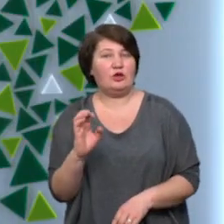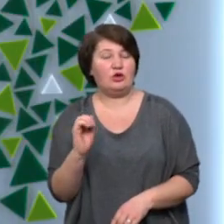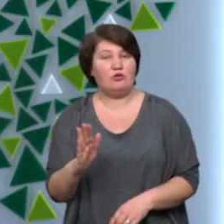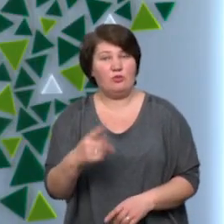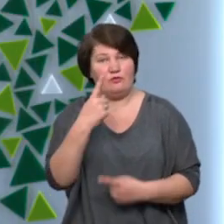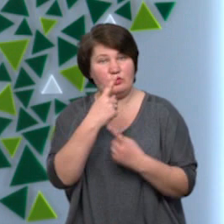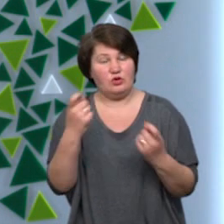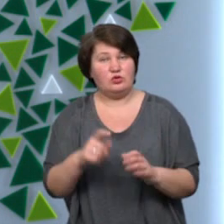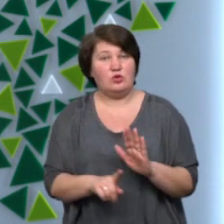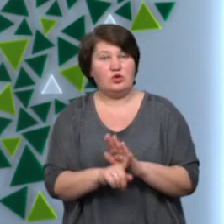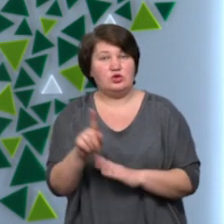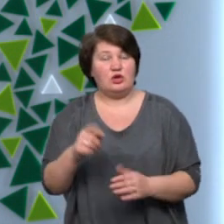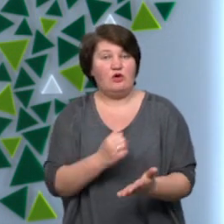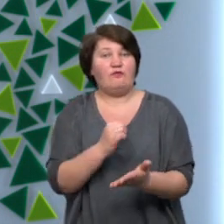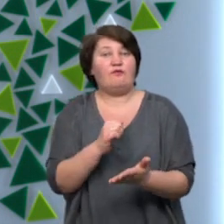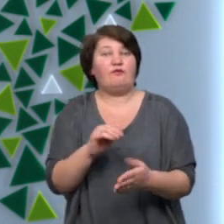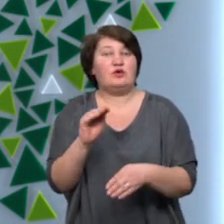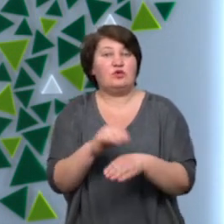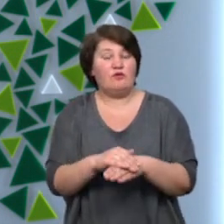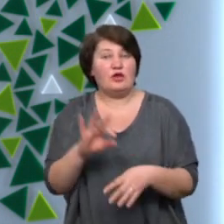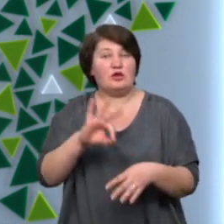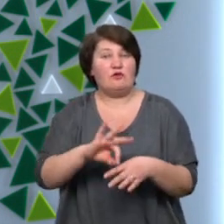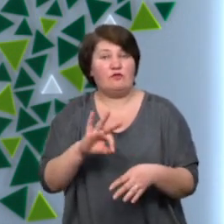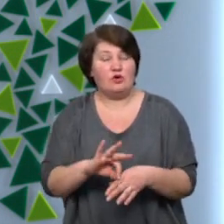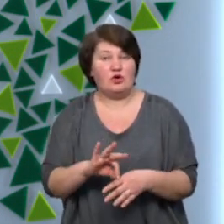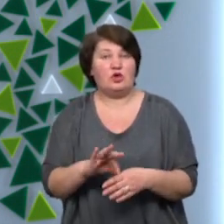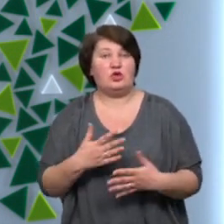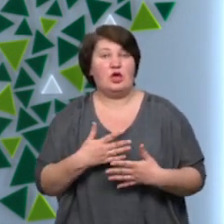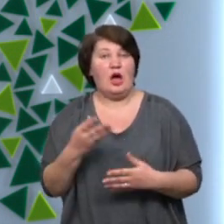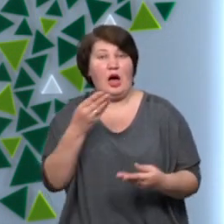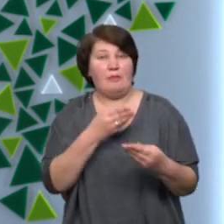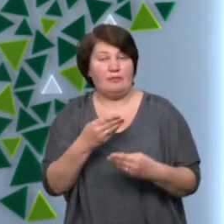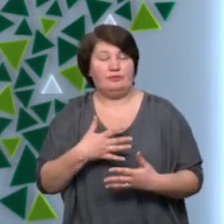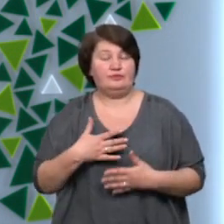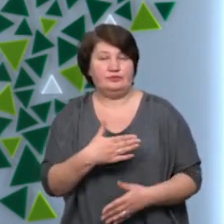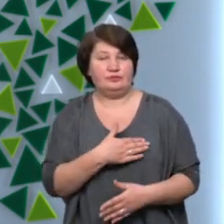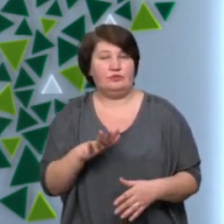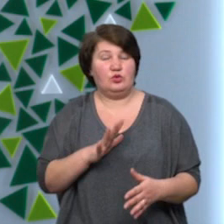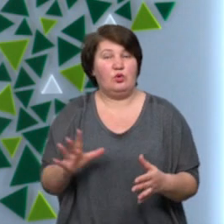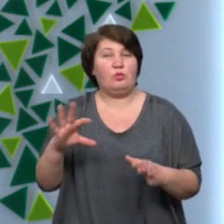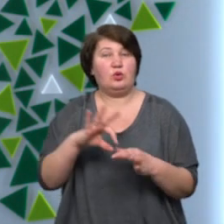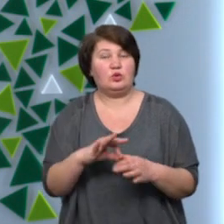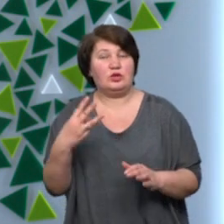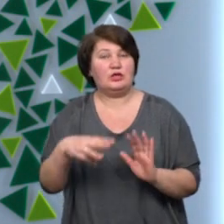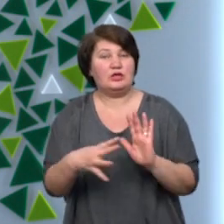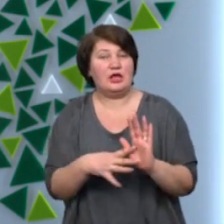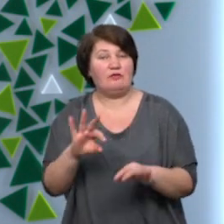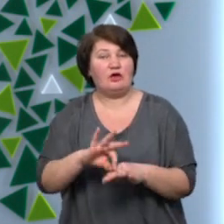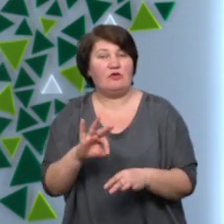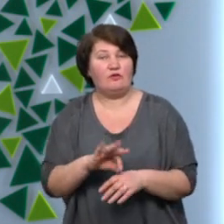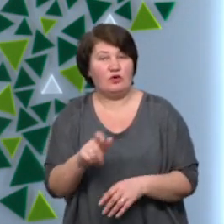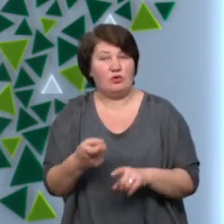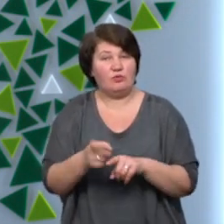спочатку фіксування хворих на COVID-19 в області до апаратів штучної вентиляції легенів було підключено 39 хворих, більшість з них